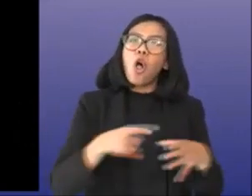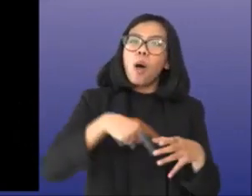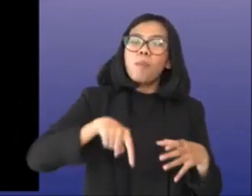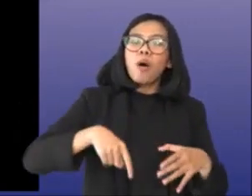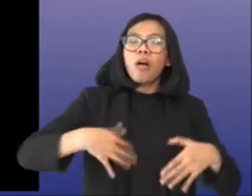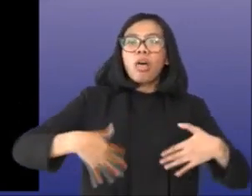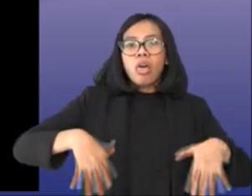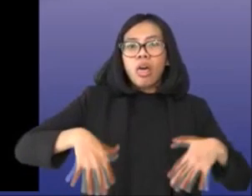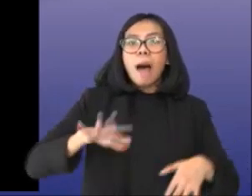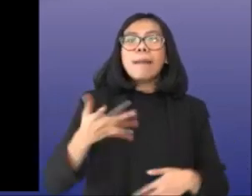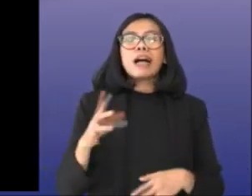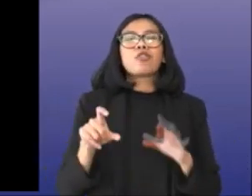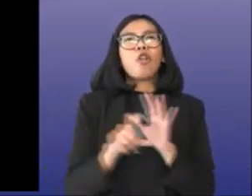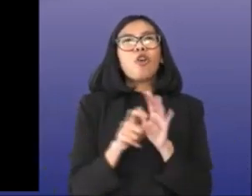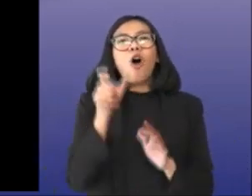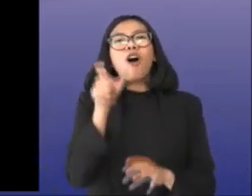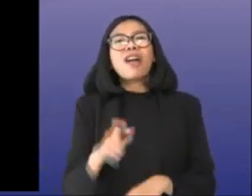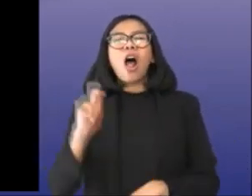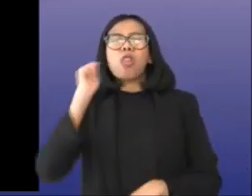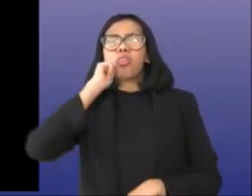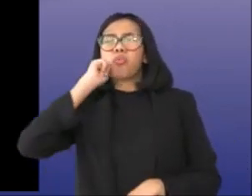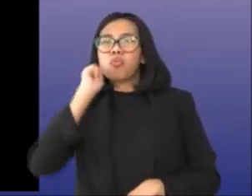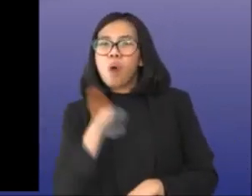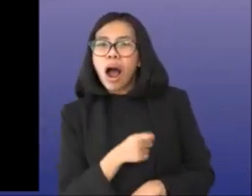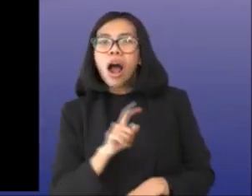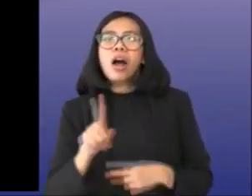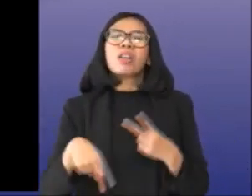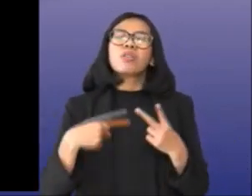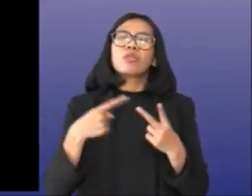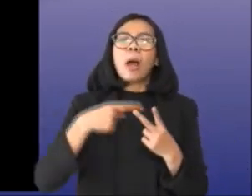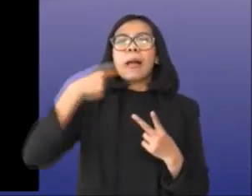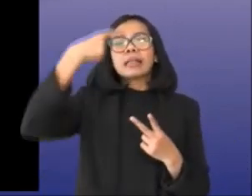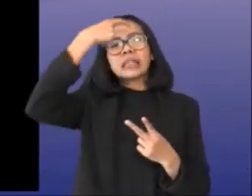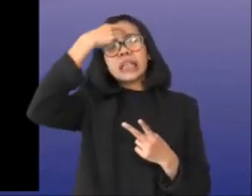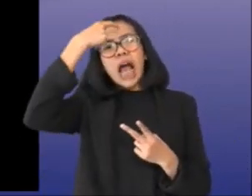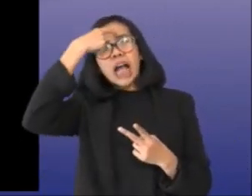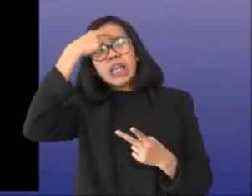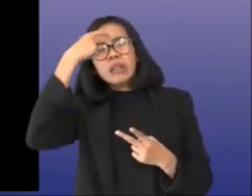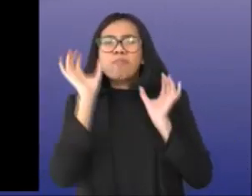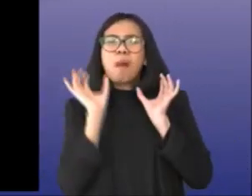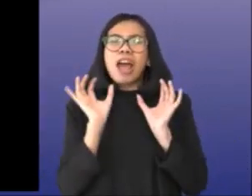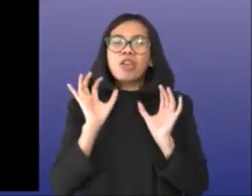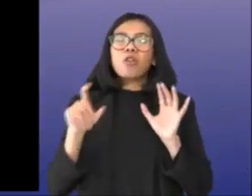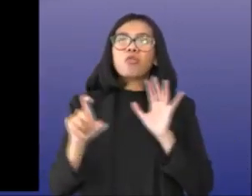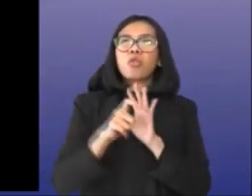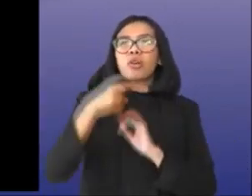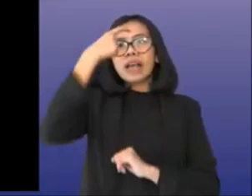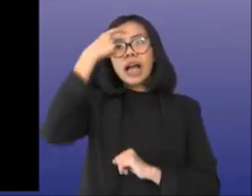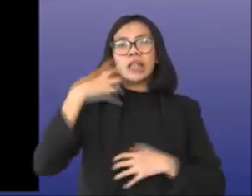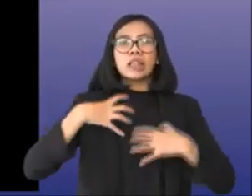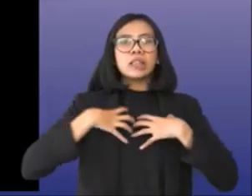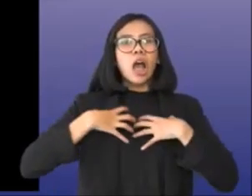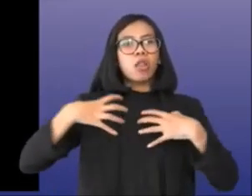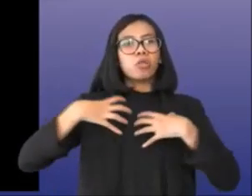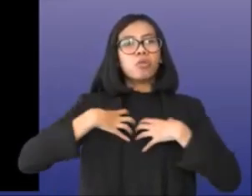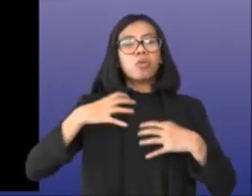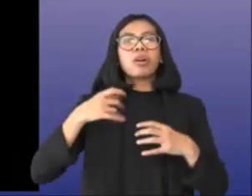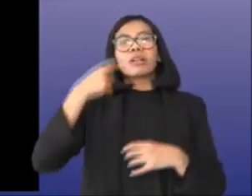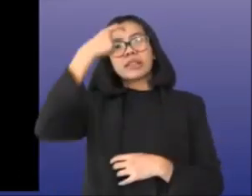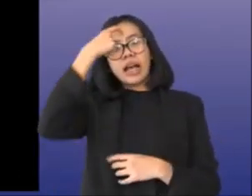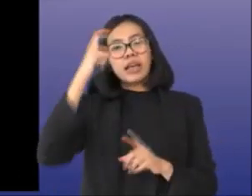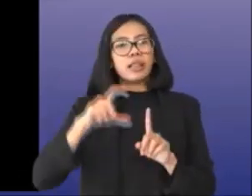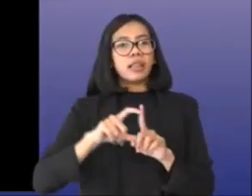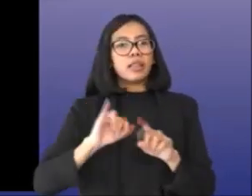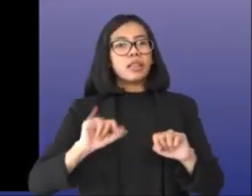yang lanjut usia, kemudian berpenyakit kronis seperti jantung diabetes dan sebagainya. Kemudian